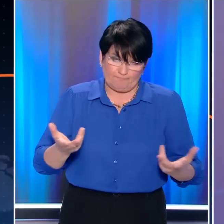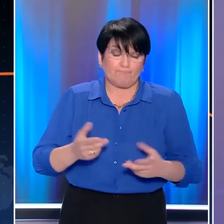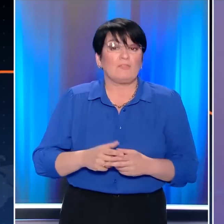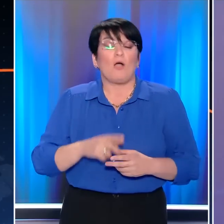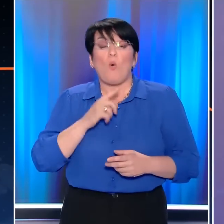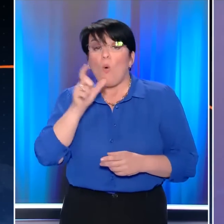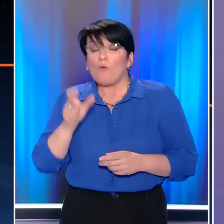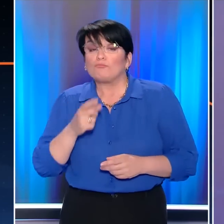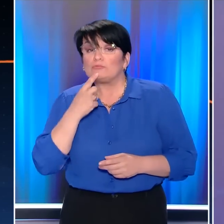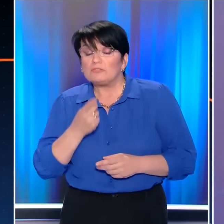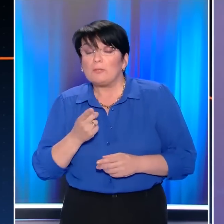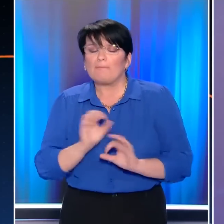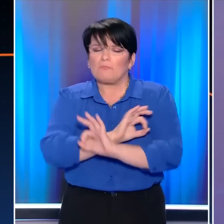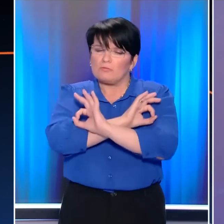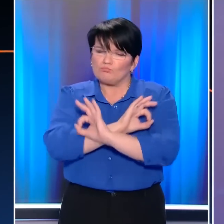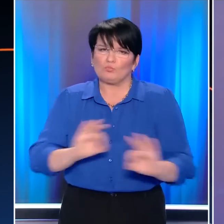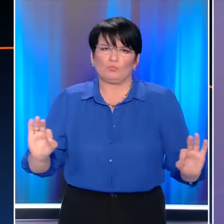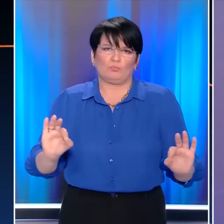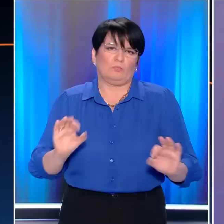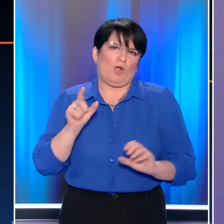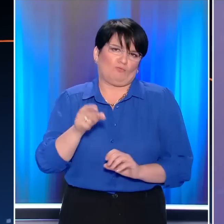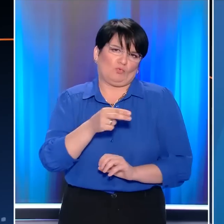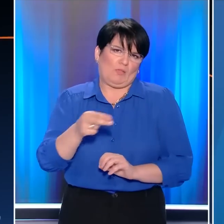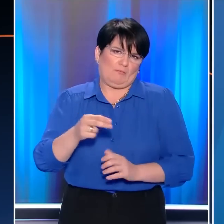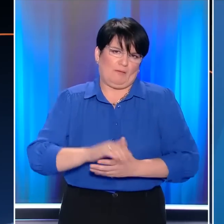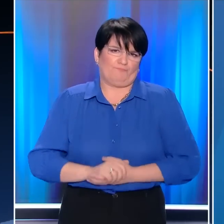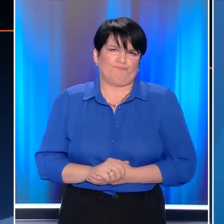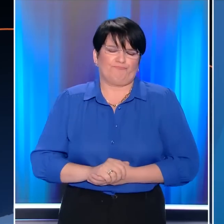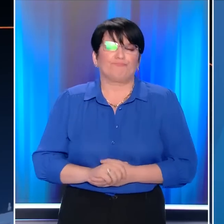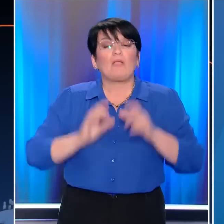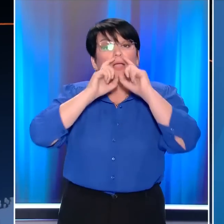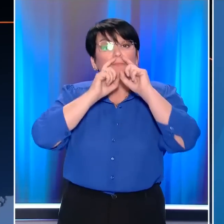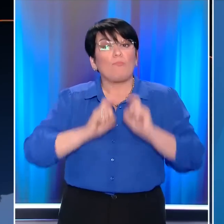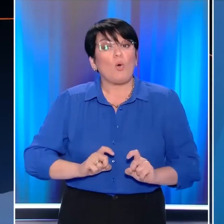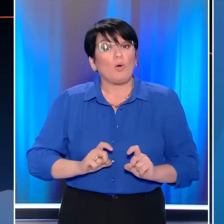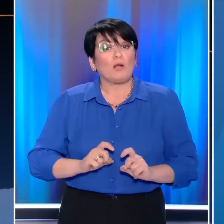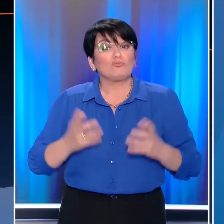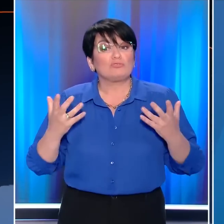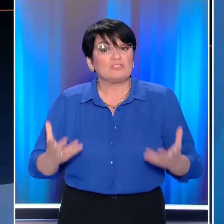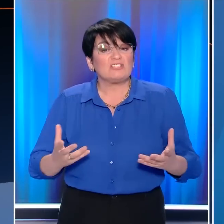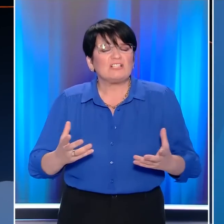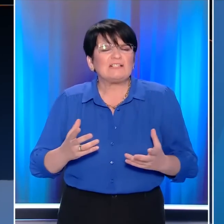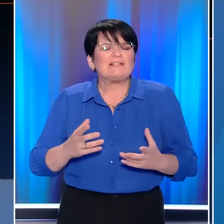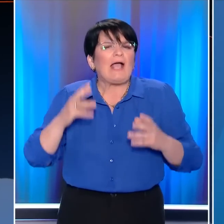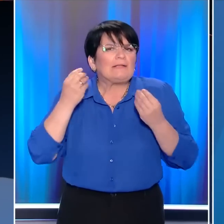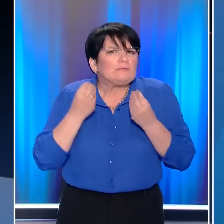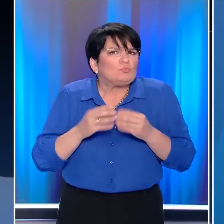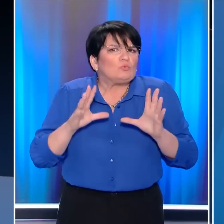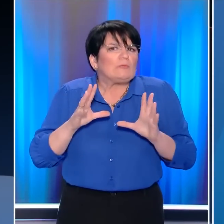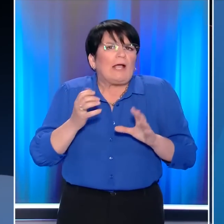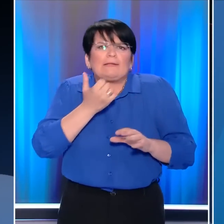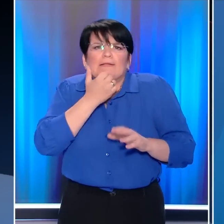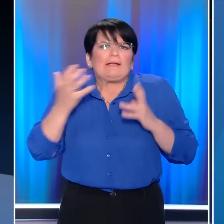Μητσοτάκης τόνισε ότι πρέπει να είμαστε απολύτως προετοιμασμένοι. Έχουμε υποχρέωση, κύριε Φασουλάκ, να ετοιμαζόμαστε για το χειρότερο δυνατό σενάριο.